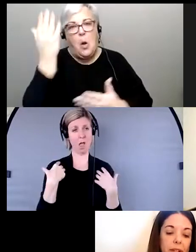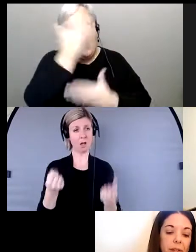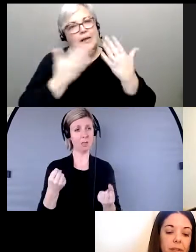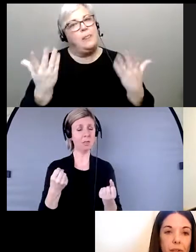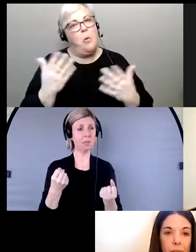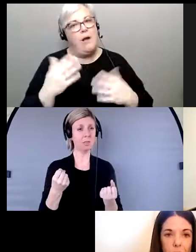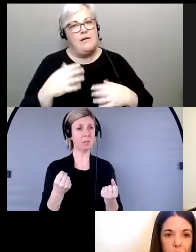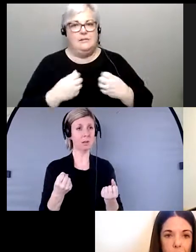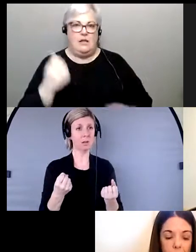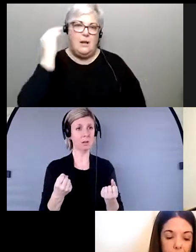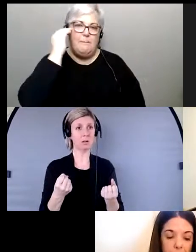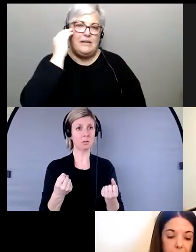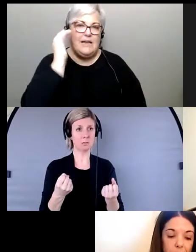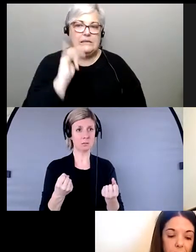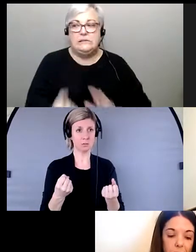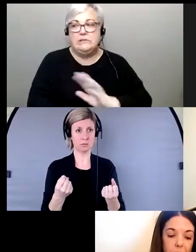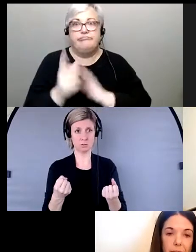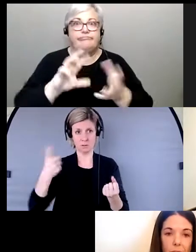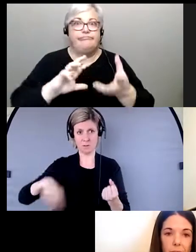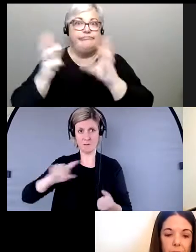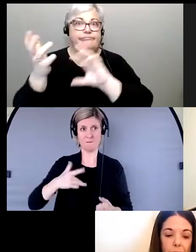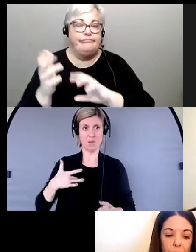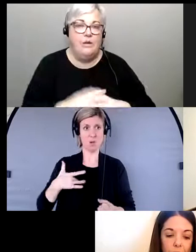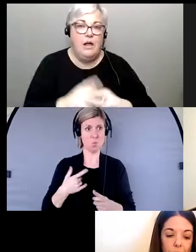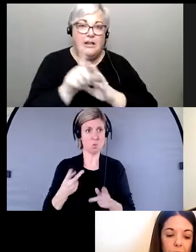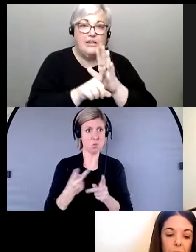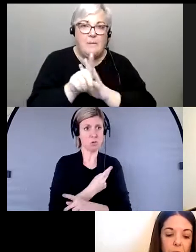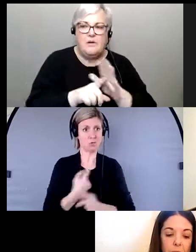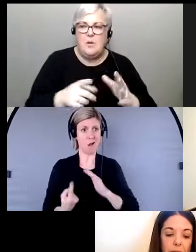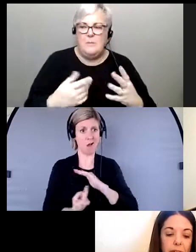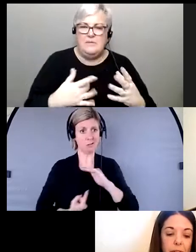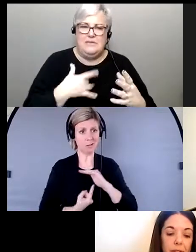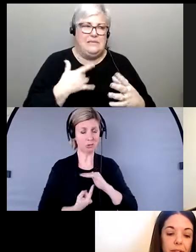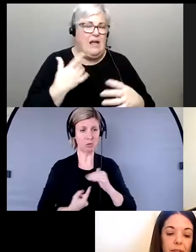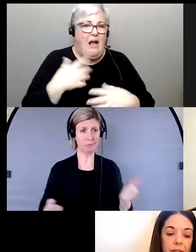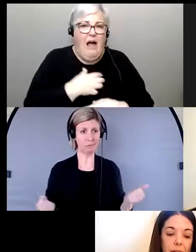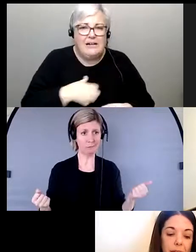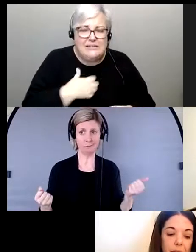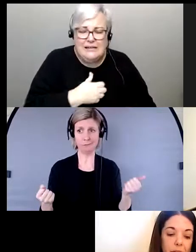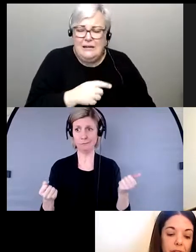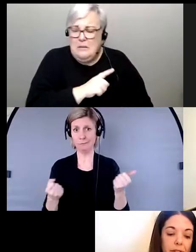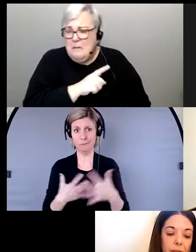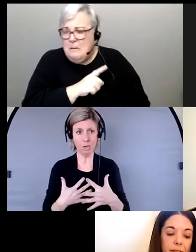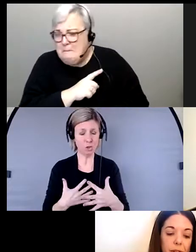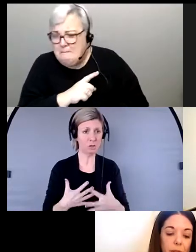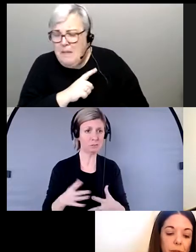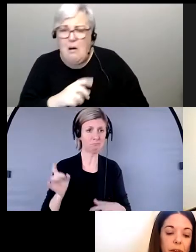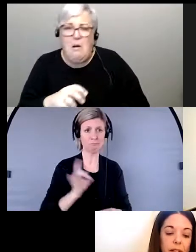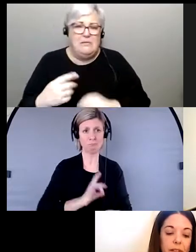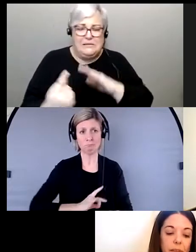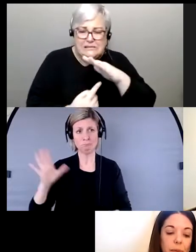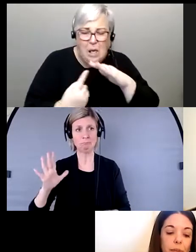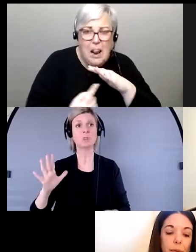des événements climatiques. Il y a plus de perturbations, de l'anxiété de la peur, de l'isolement,